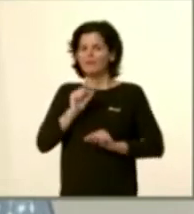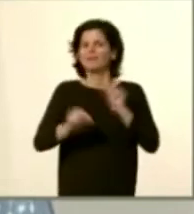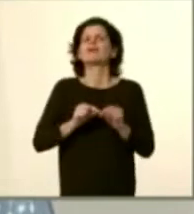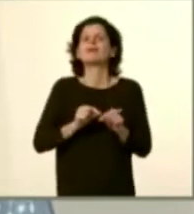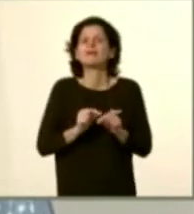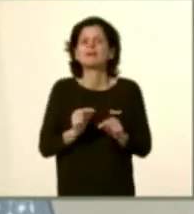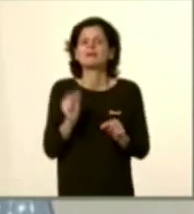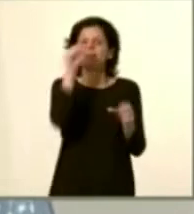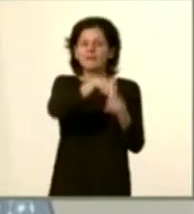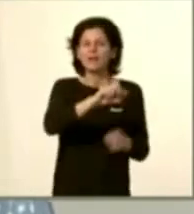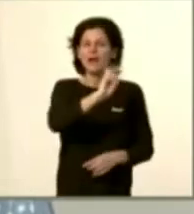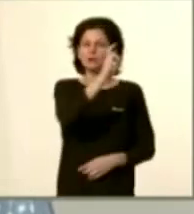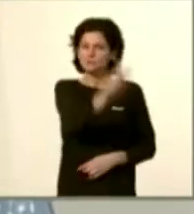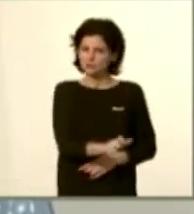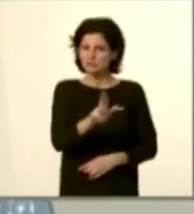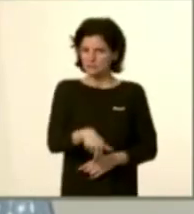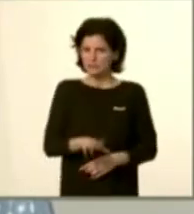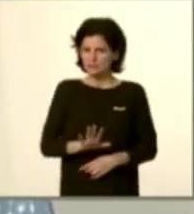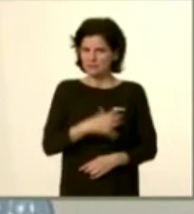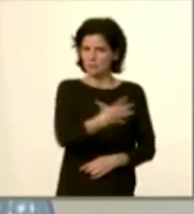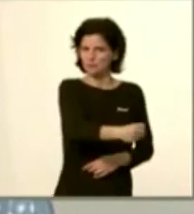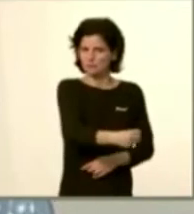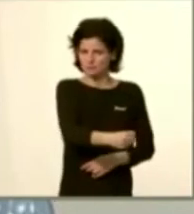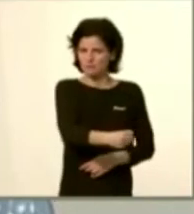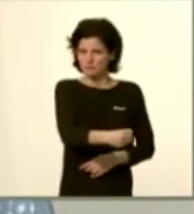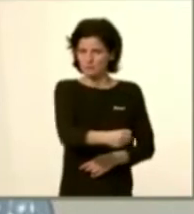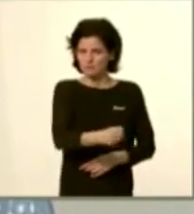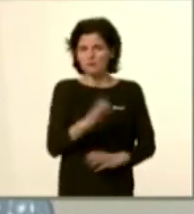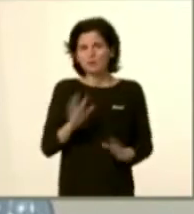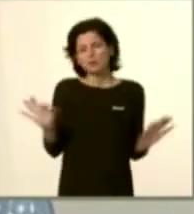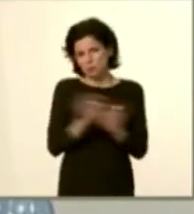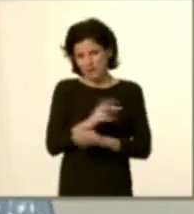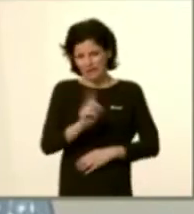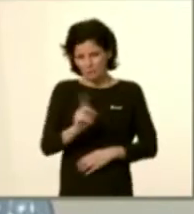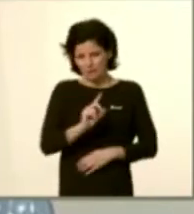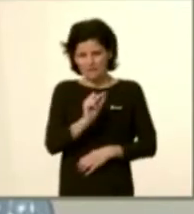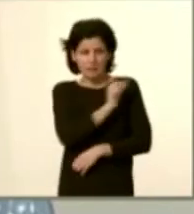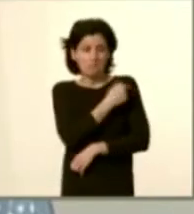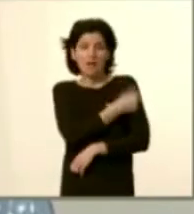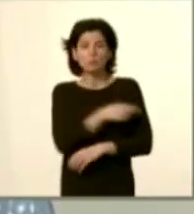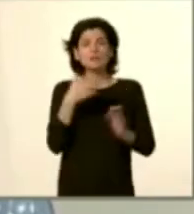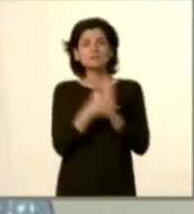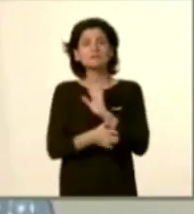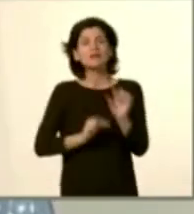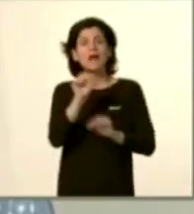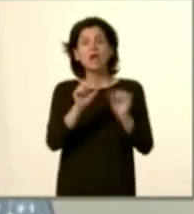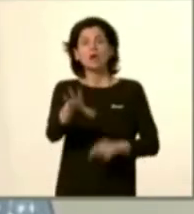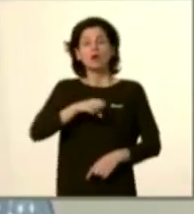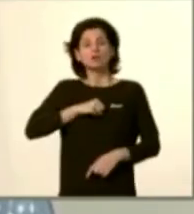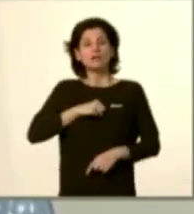Vull dir que no confonguem el concepte, vacuna no n ha contagi. No, el que n'hi ha